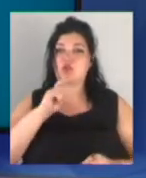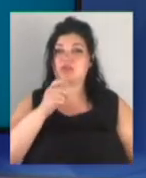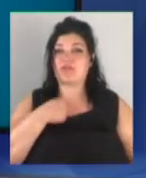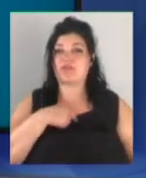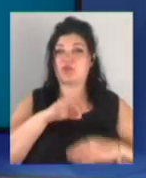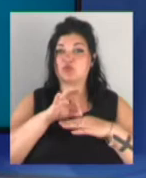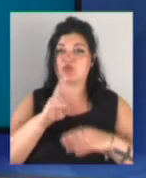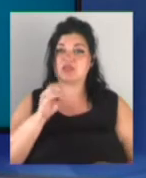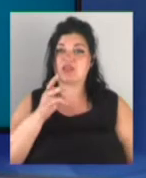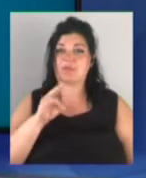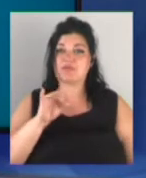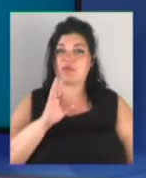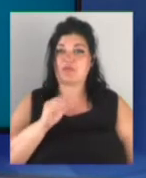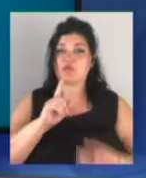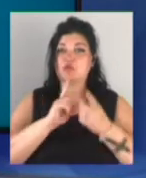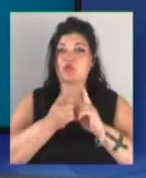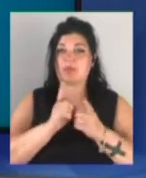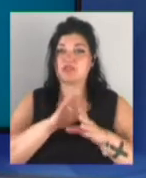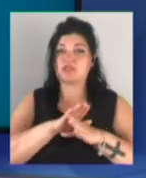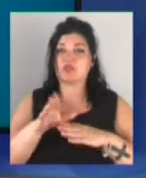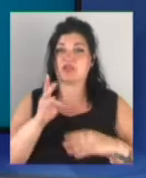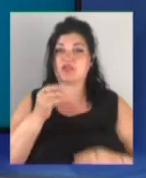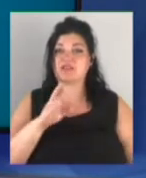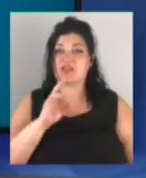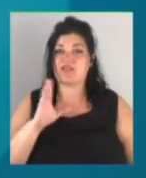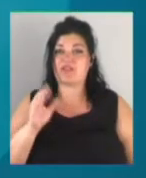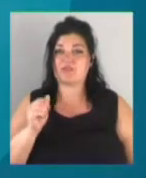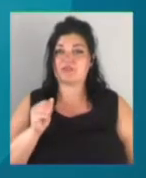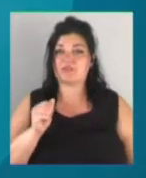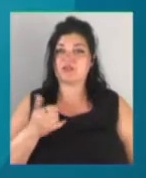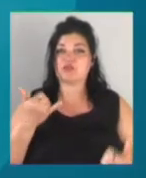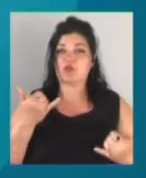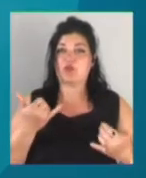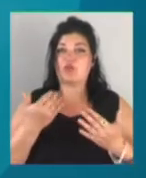ведуча Ксенія Процепова. Средопереклад здійснює Наталя Сергієва.